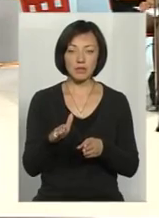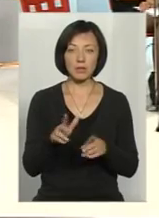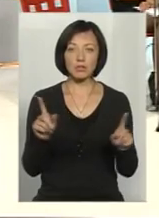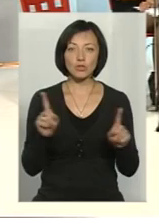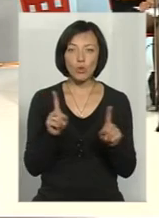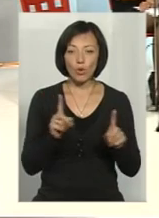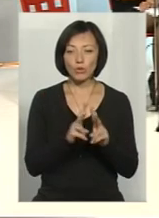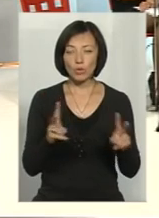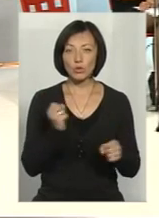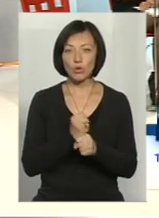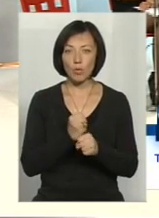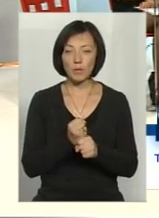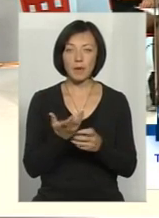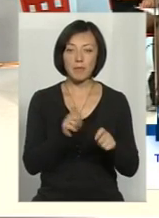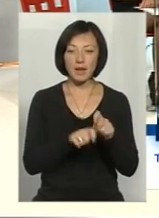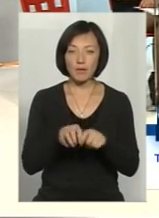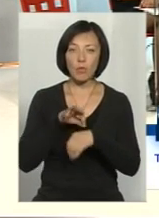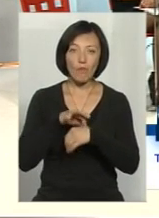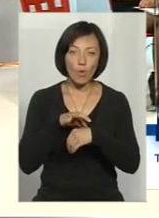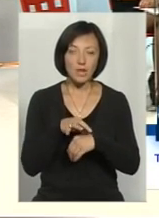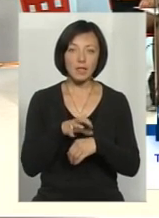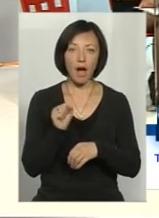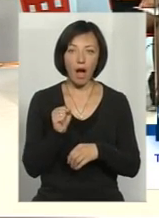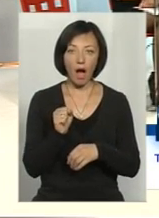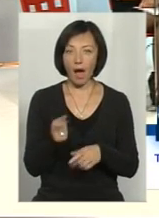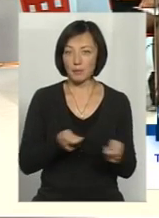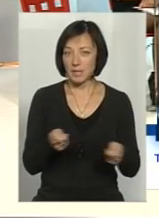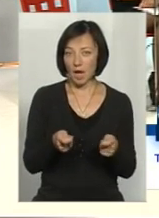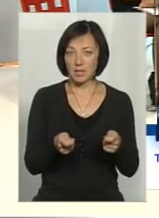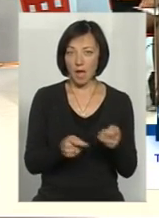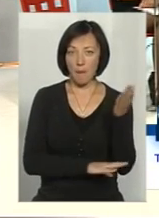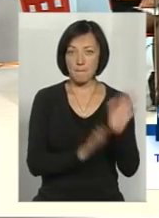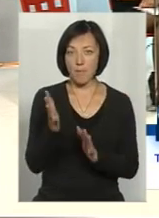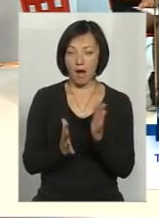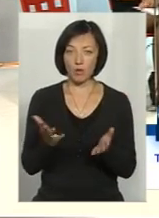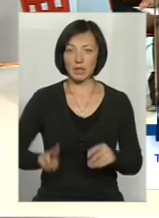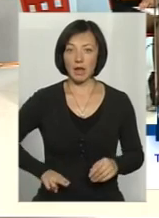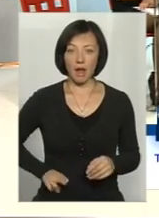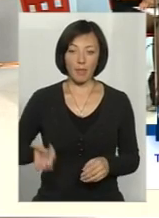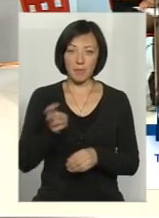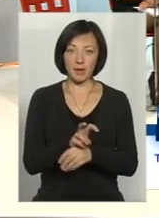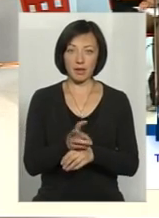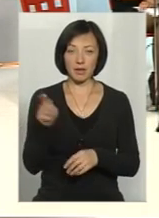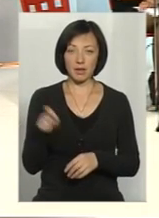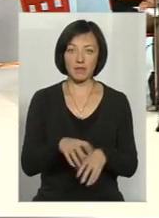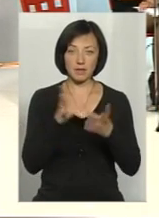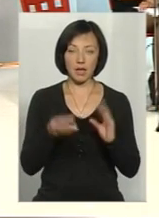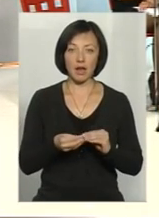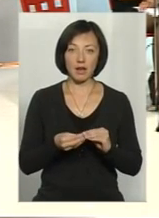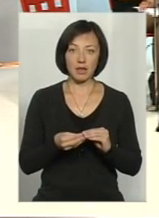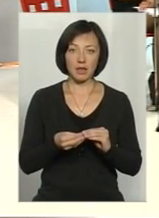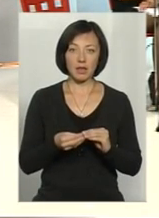щось хтось робить, десь якісь перевірки проводяться. А адміністрація парку, по-перше, це те, що директор не приїхав взагалі.